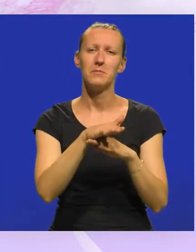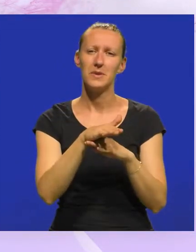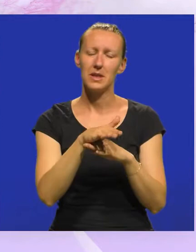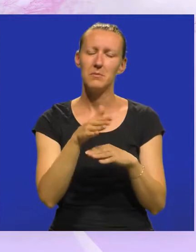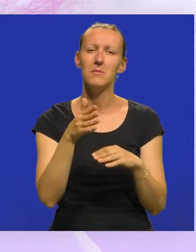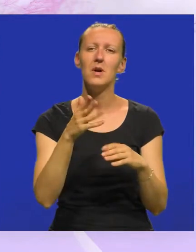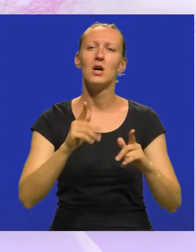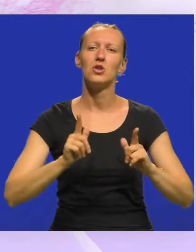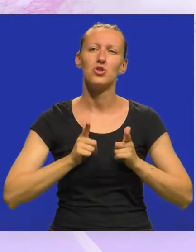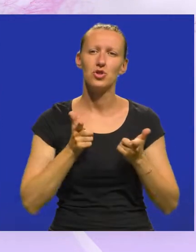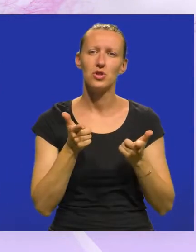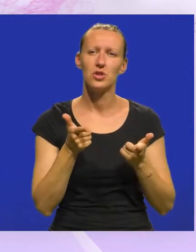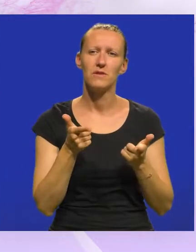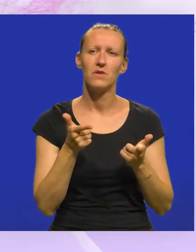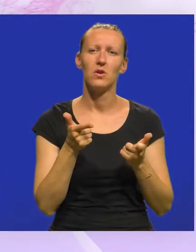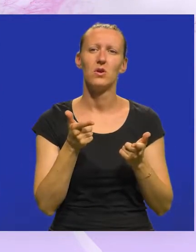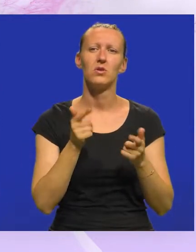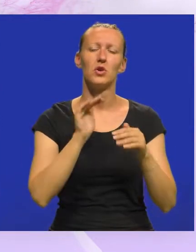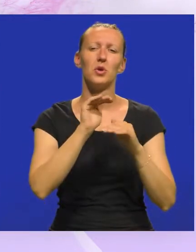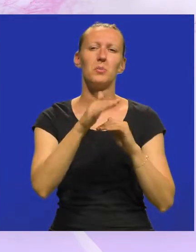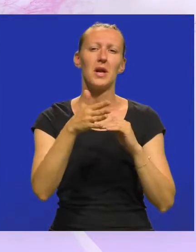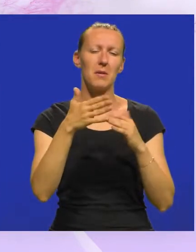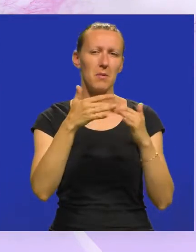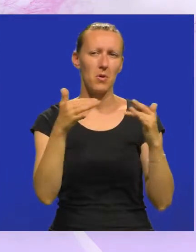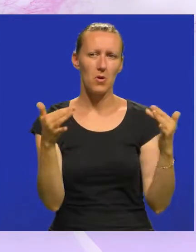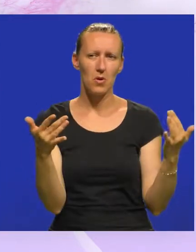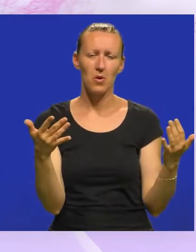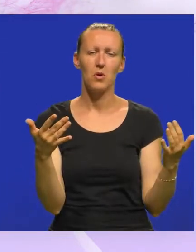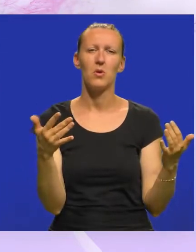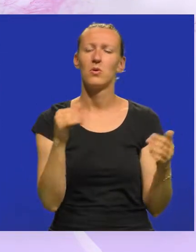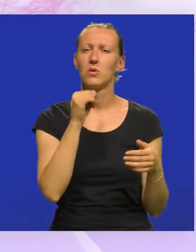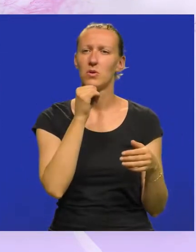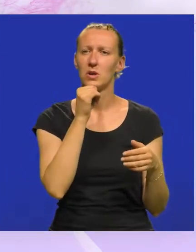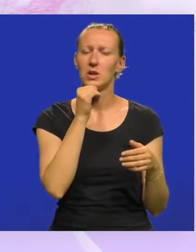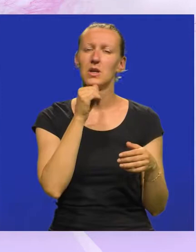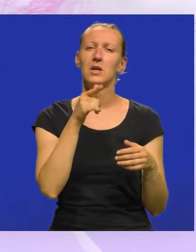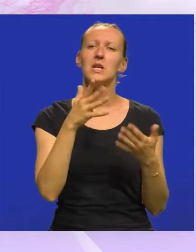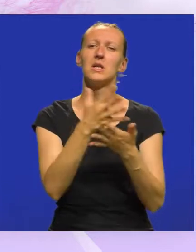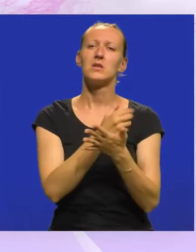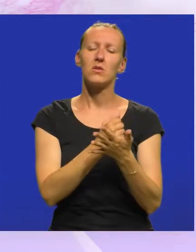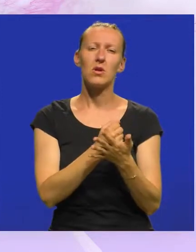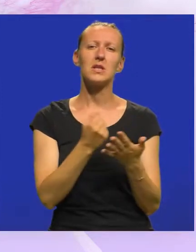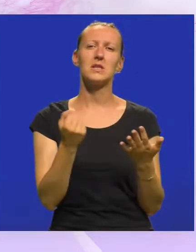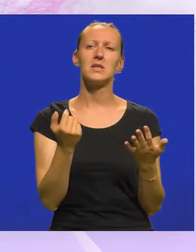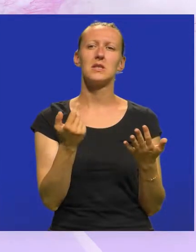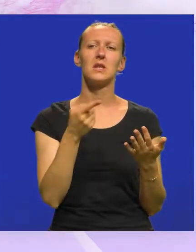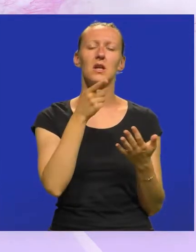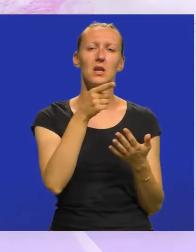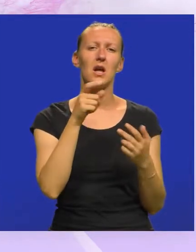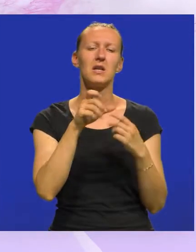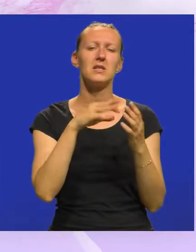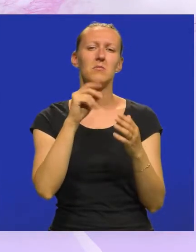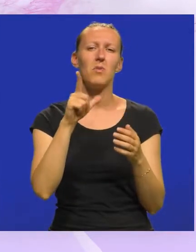životu, prema moru i iskoristiti na neki način tu